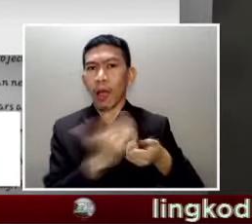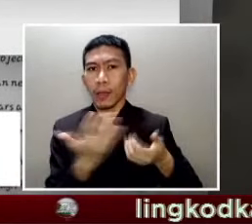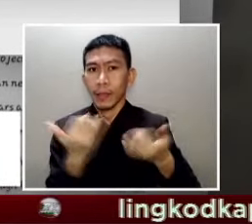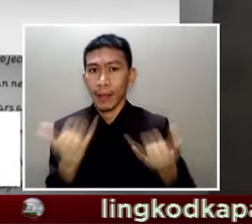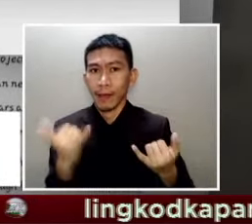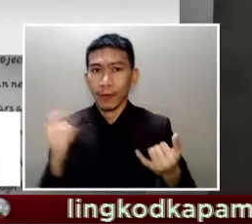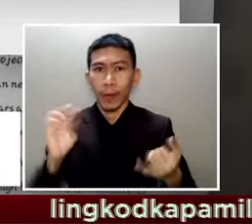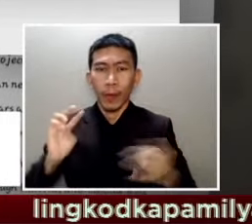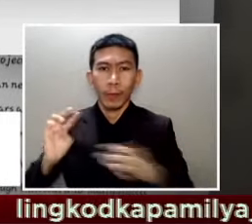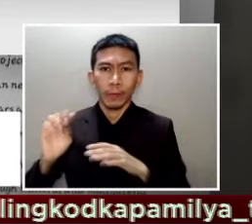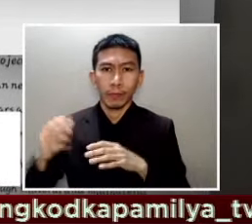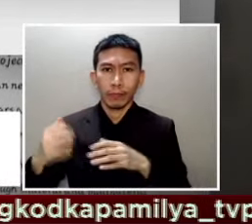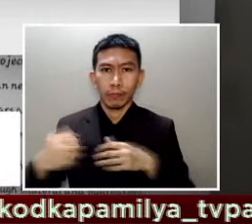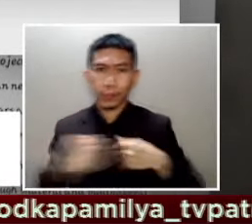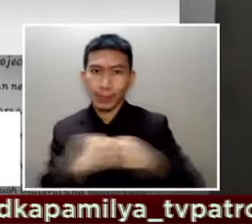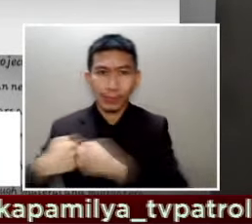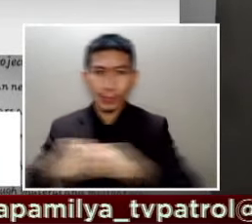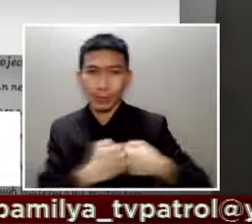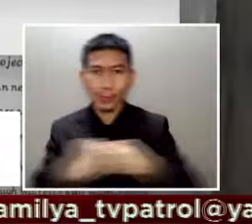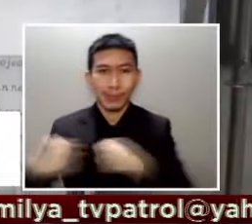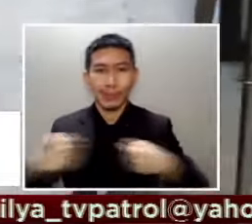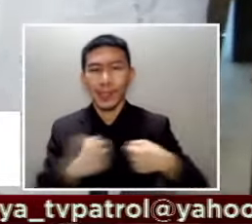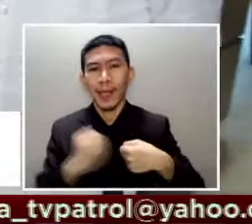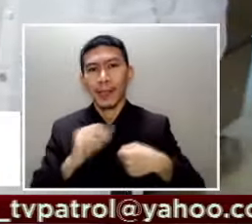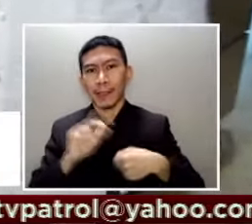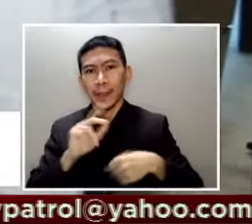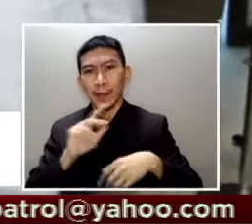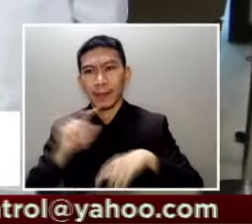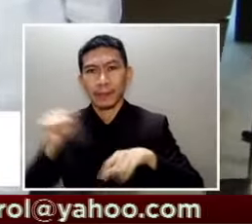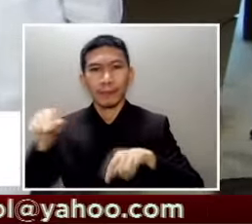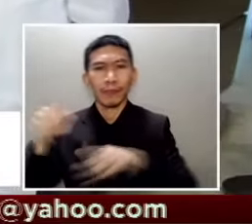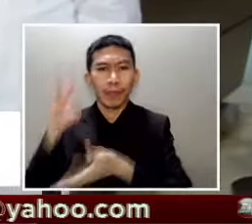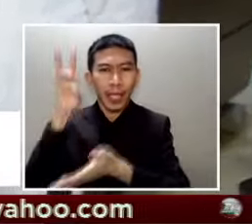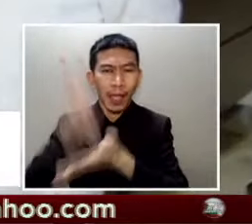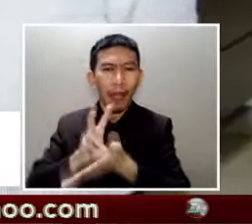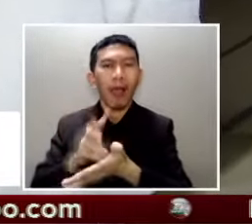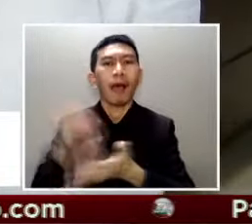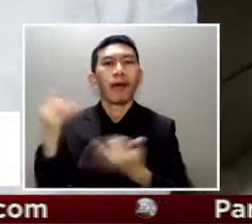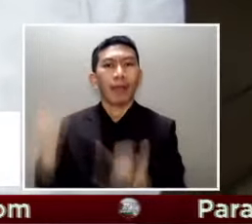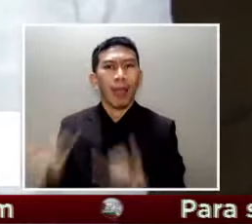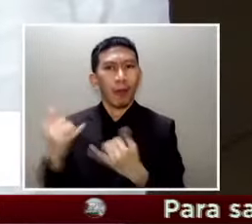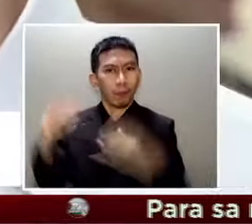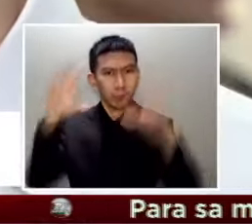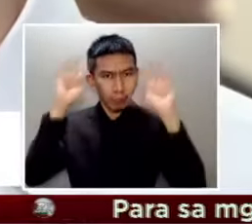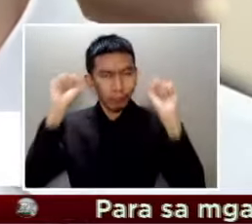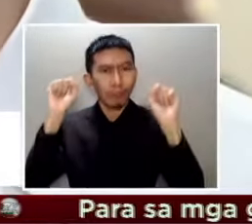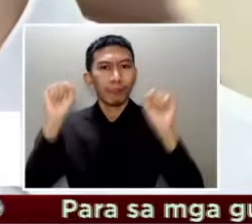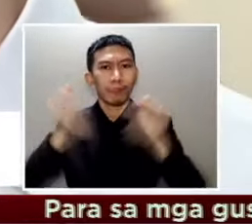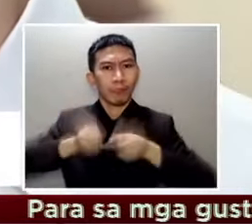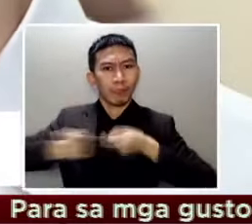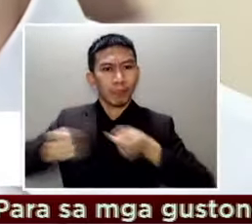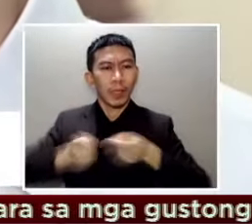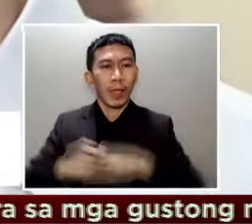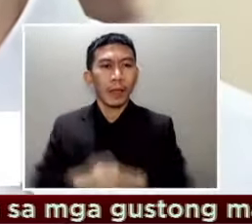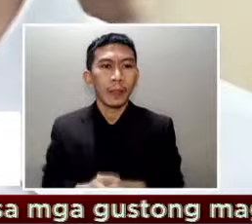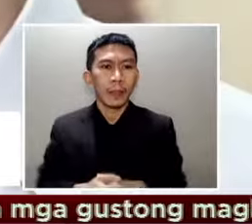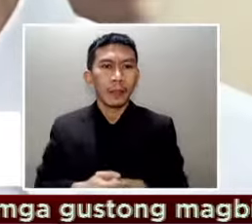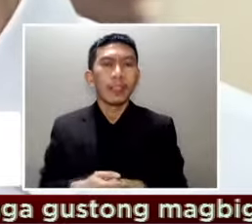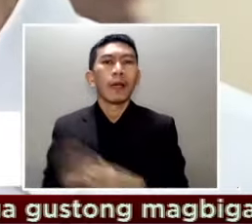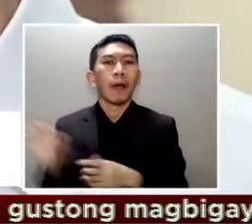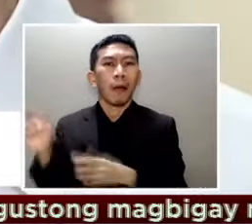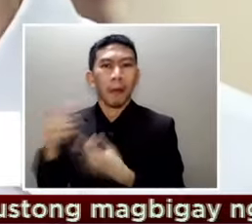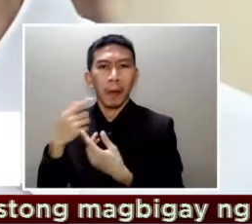teritoryo sa ilalim ng Duterte administration Inihayag niya ito isang araw matapos ni utos ni Foreign Affairs Secretary